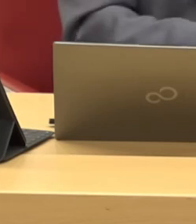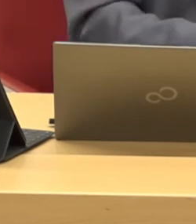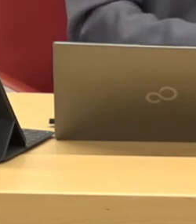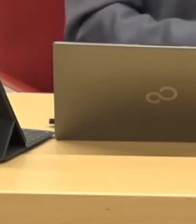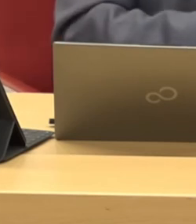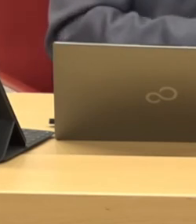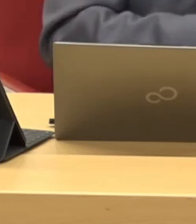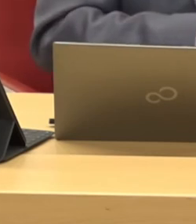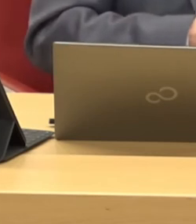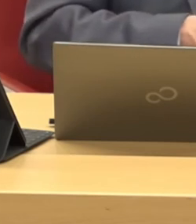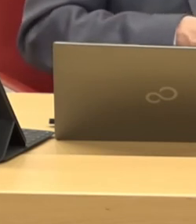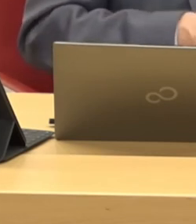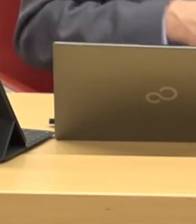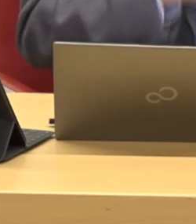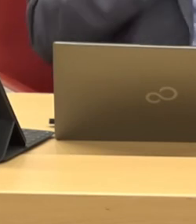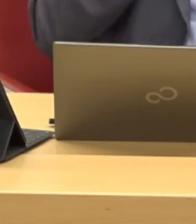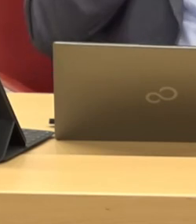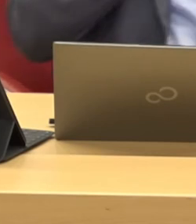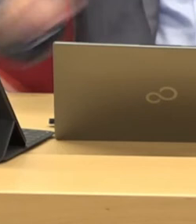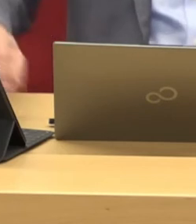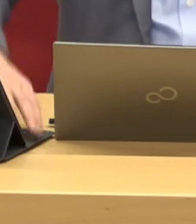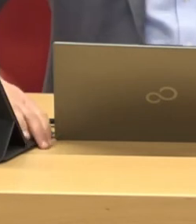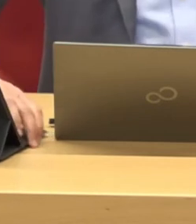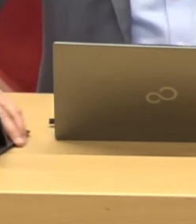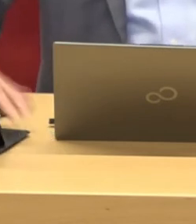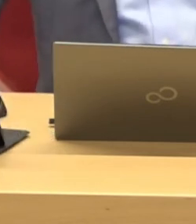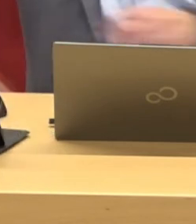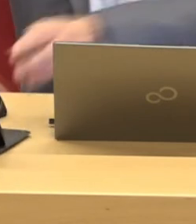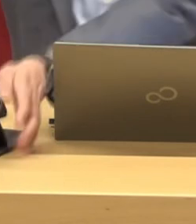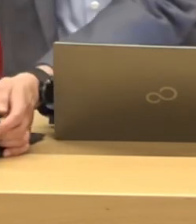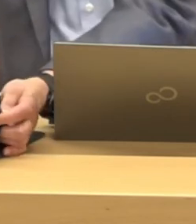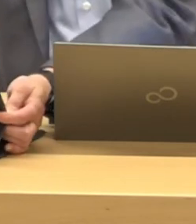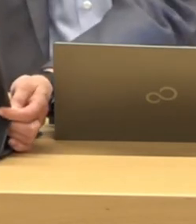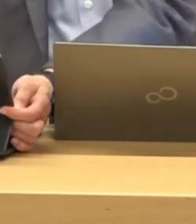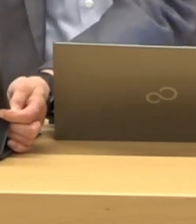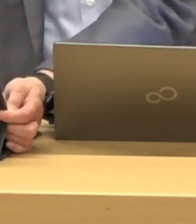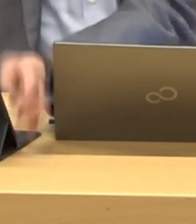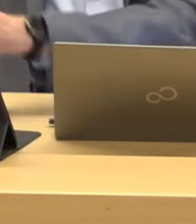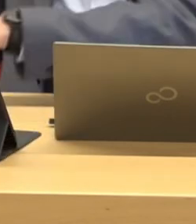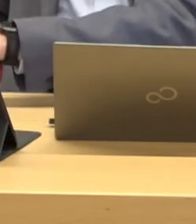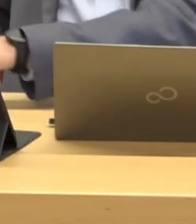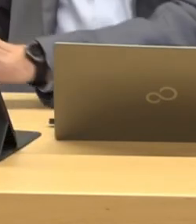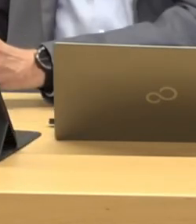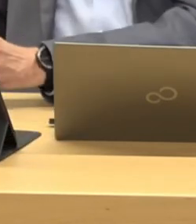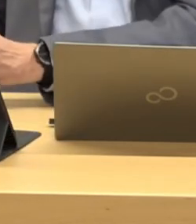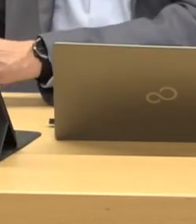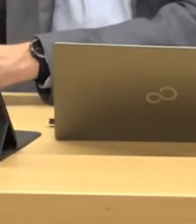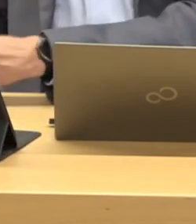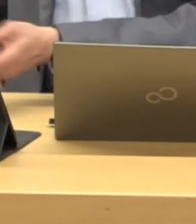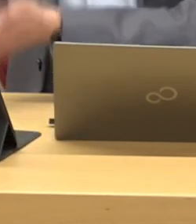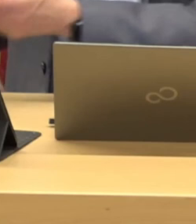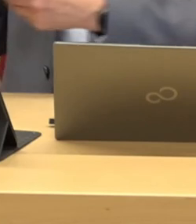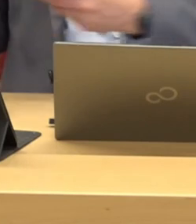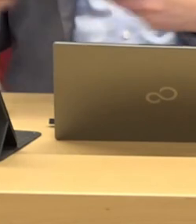der Oberbürgermeister darüber gedenkt umzugehen also ich war nicht dabei aber Kollege